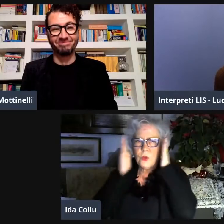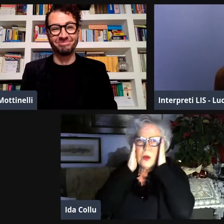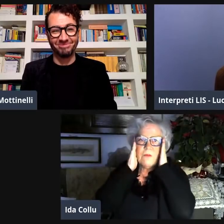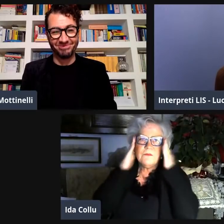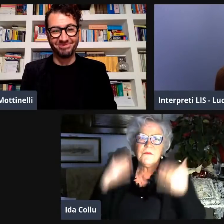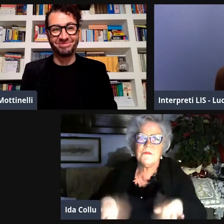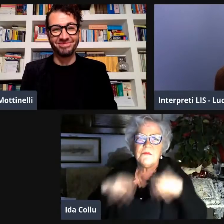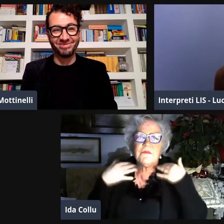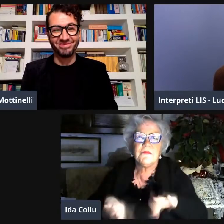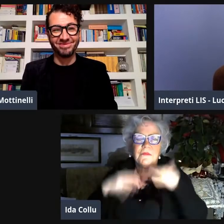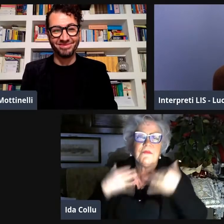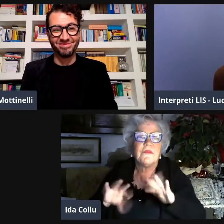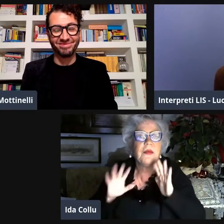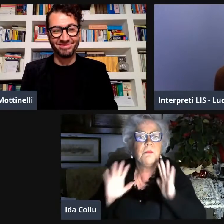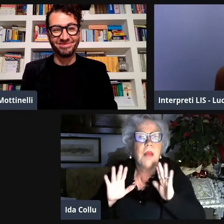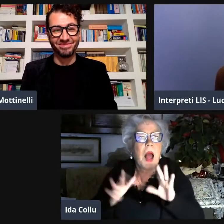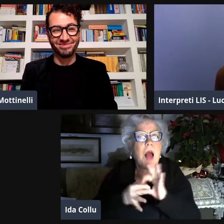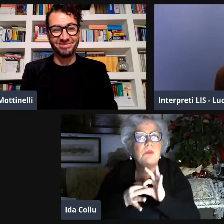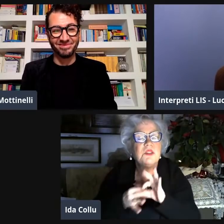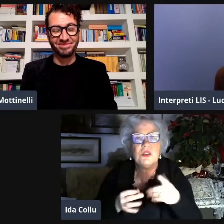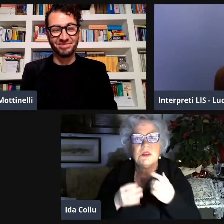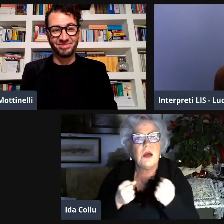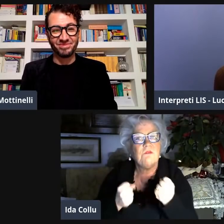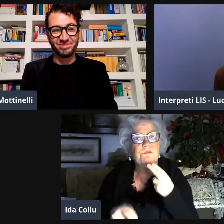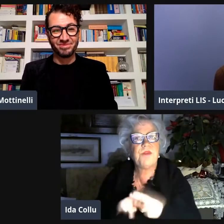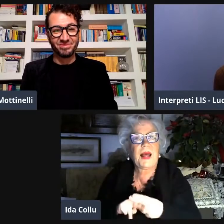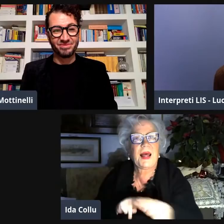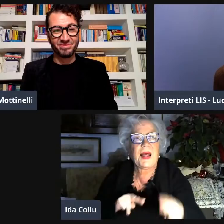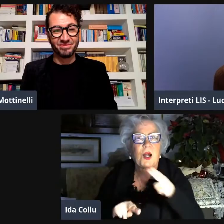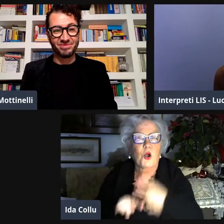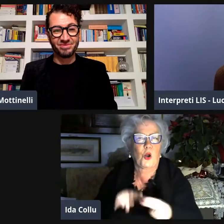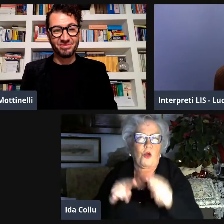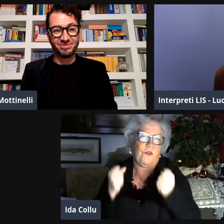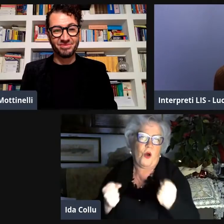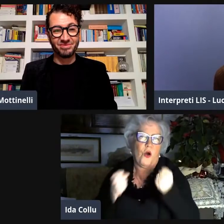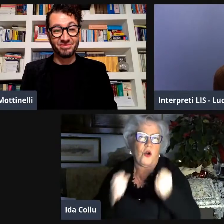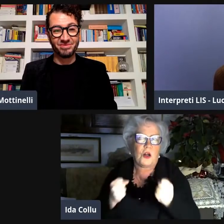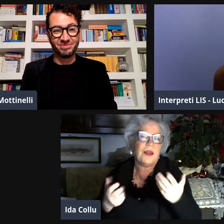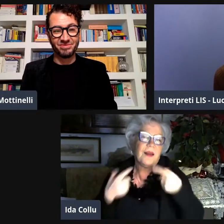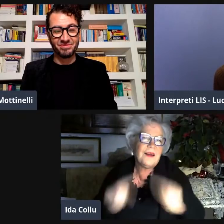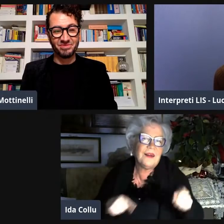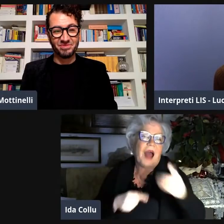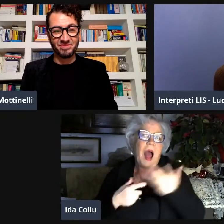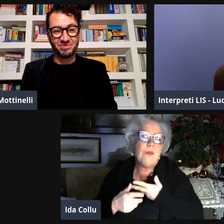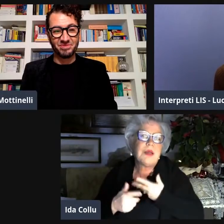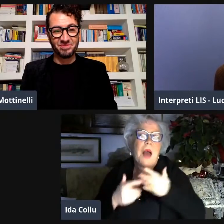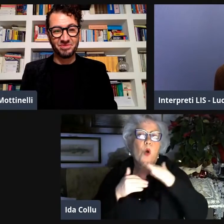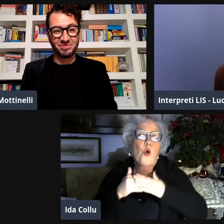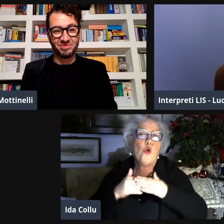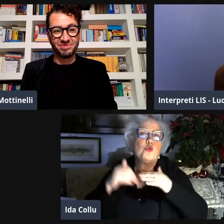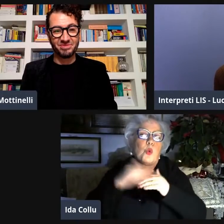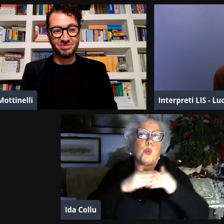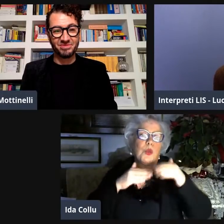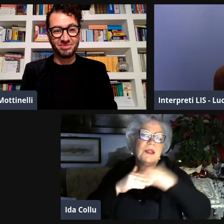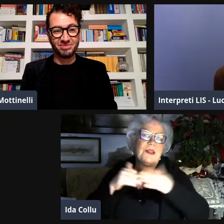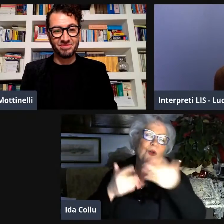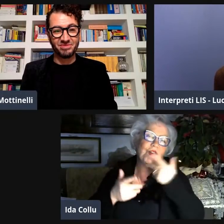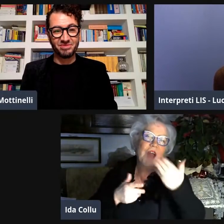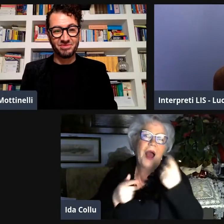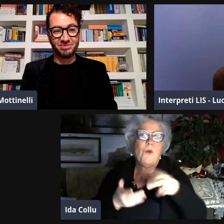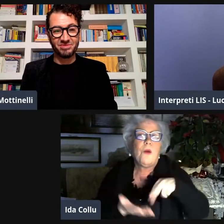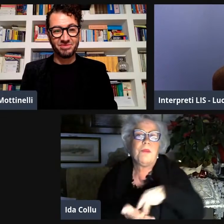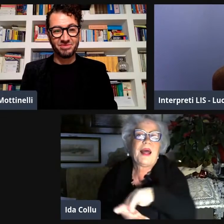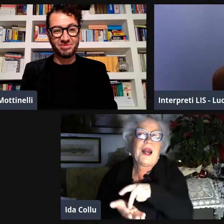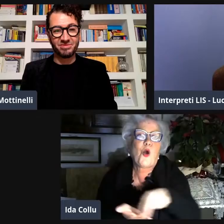litigato molto, continuamente. Però l'amicizia era un'amicizia di ferro,